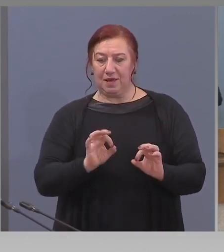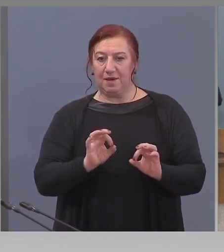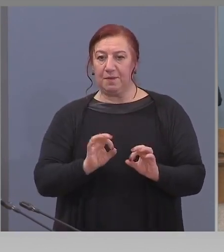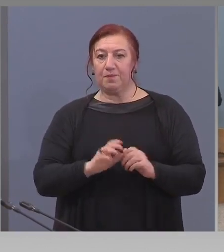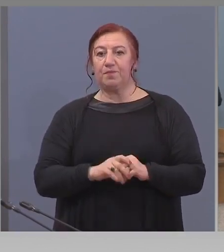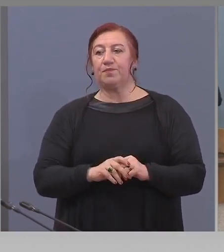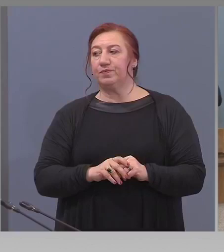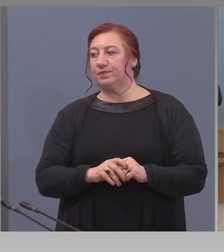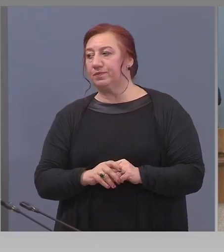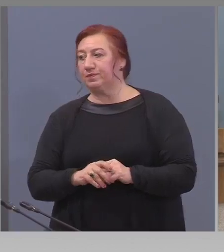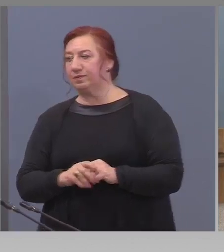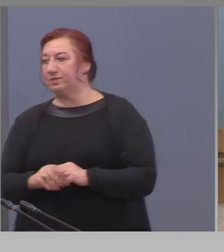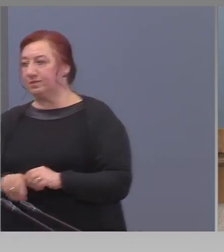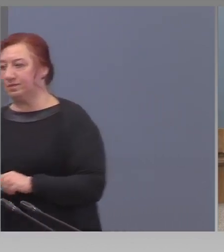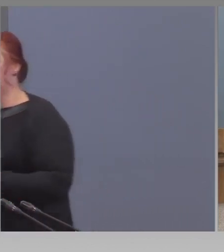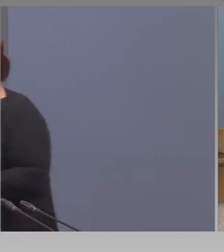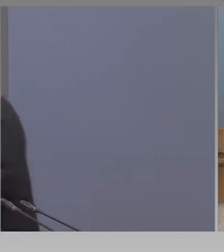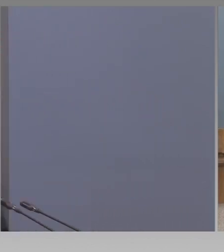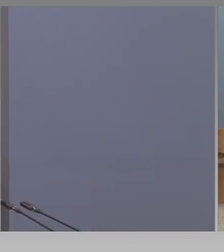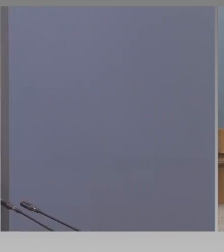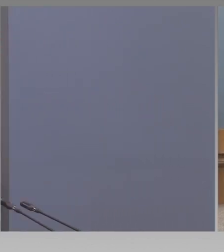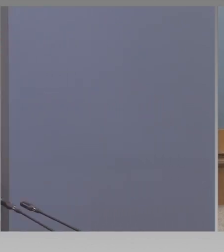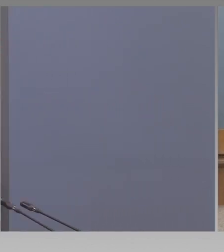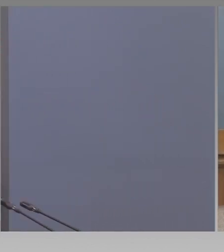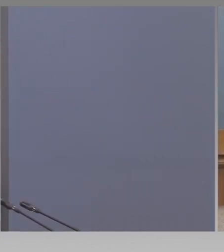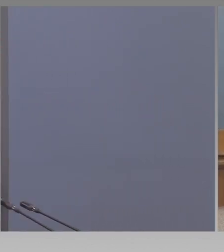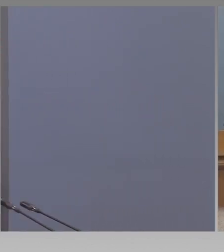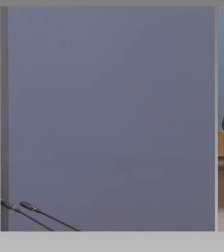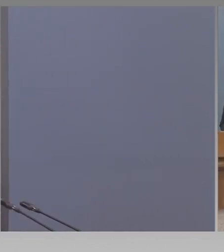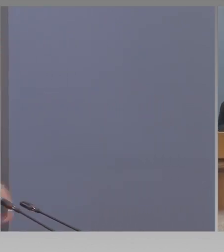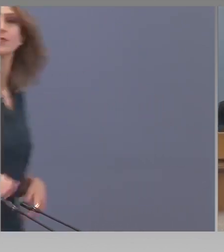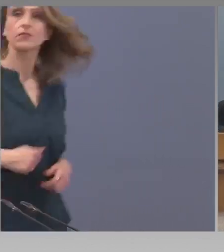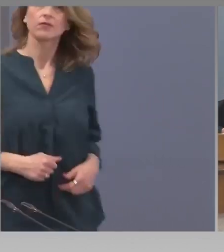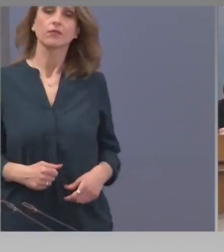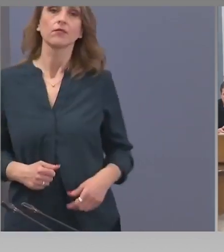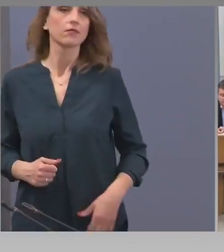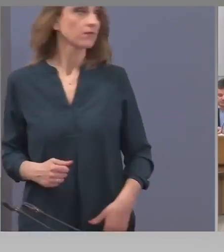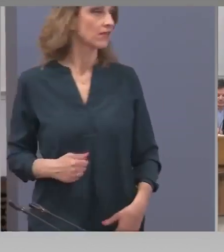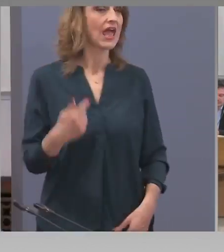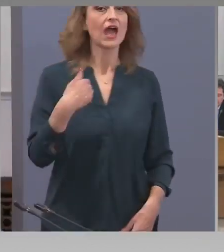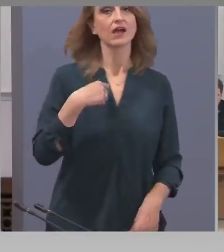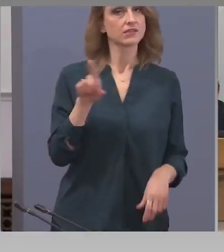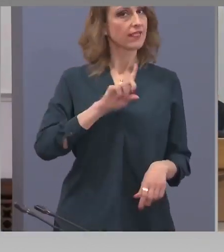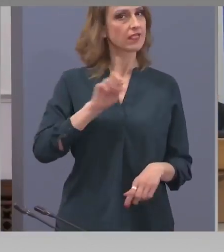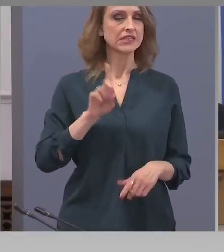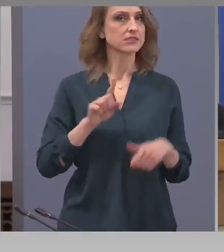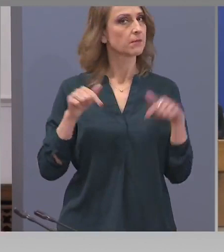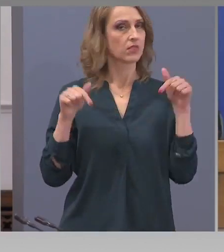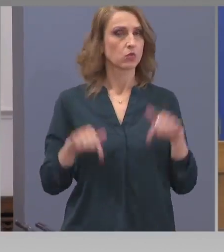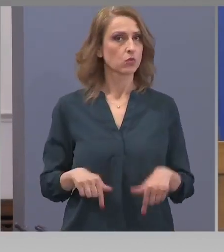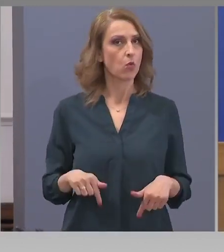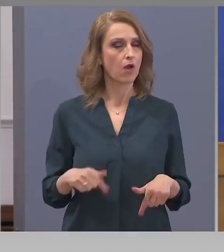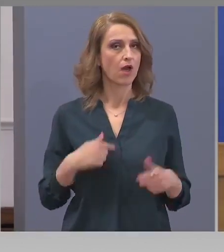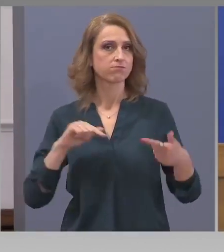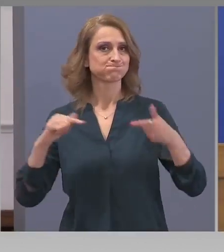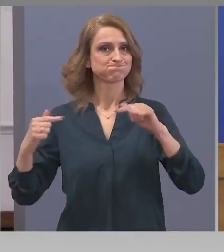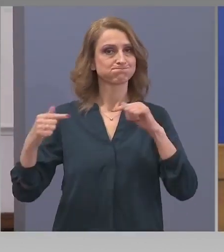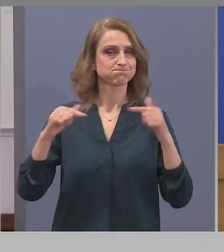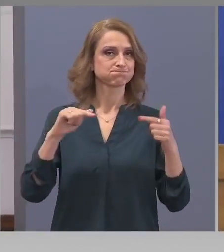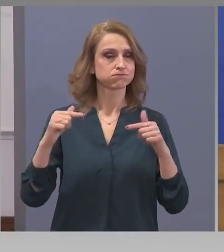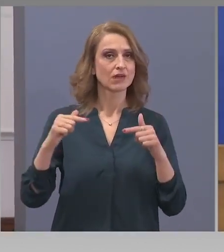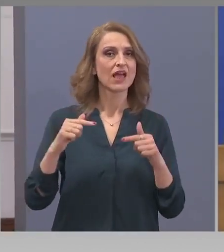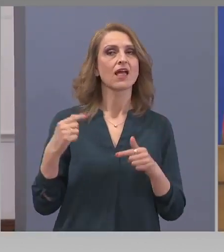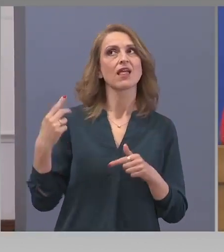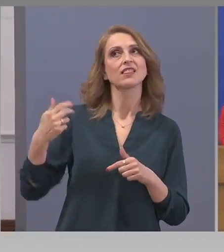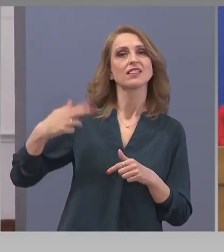Преди да дам думата на доктор Галаво, да отговоря на тези два въпроса. Аз не съм тук, за да влизам в конфронтация с началник